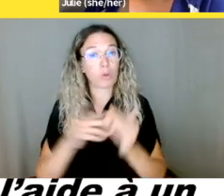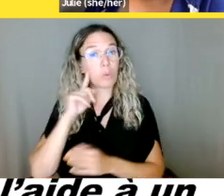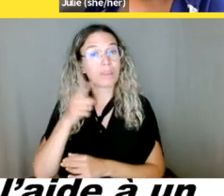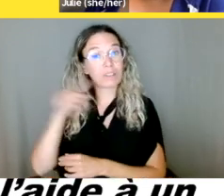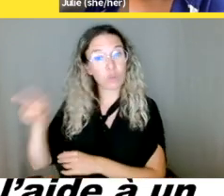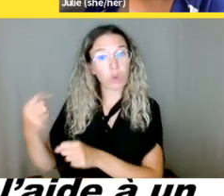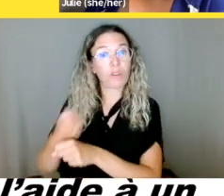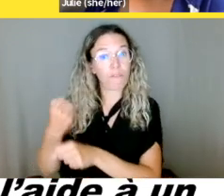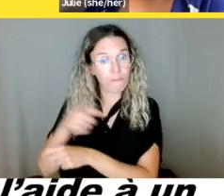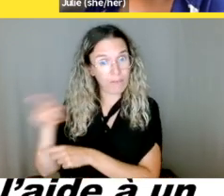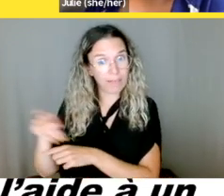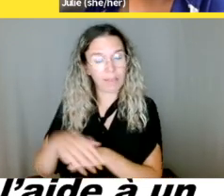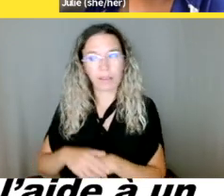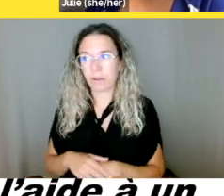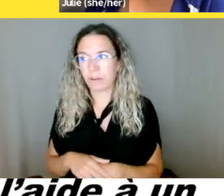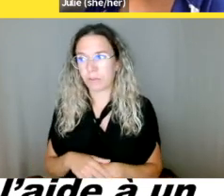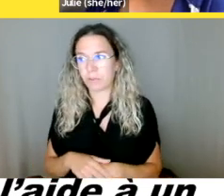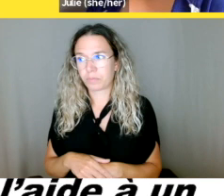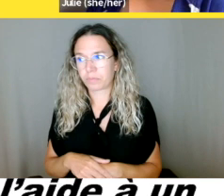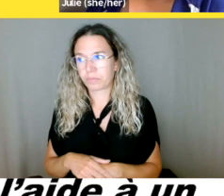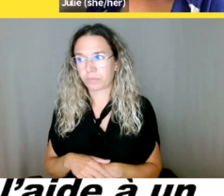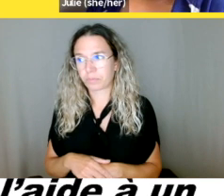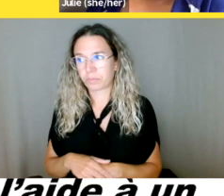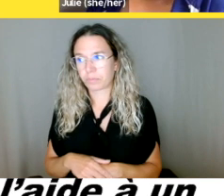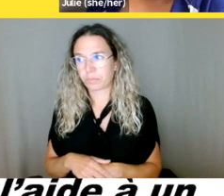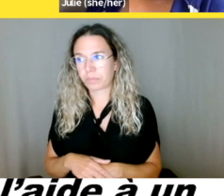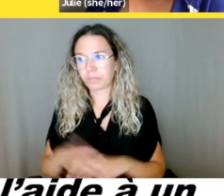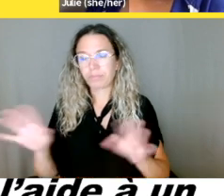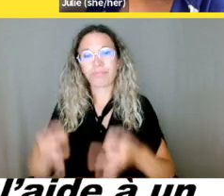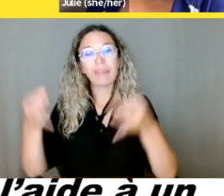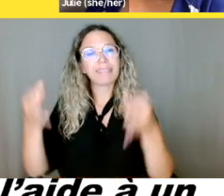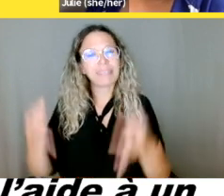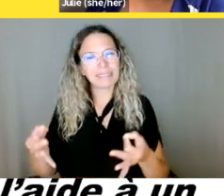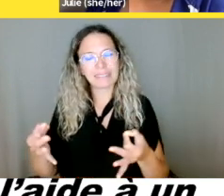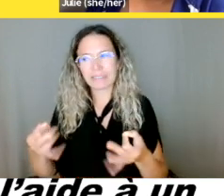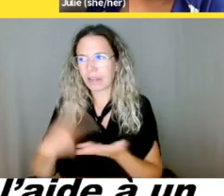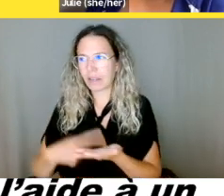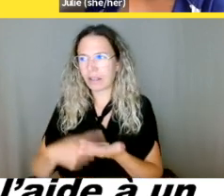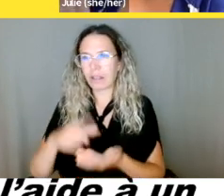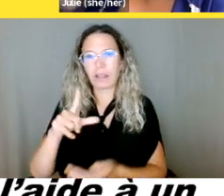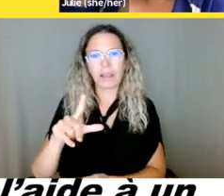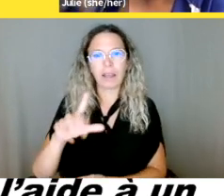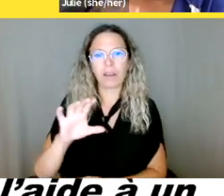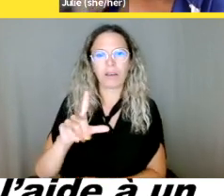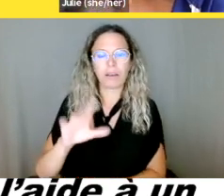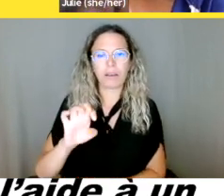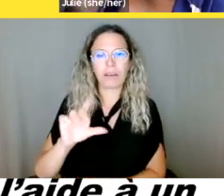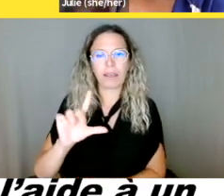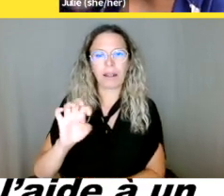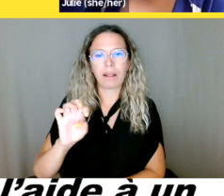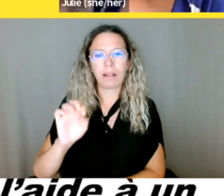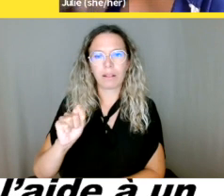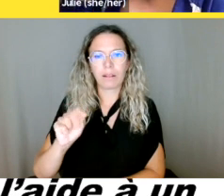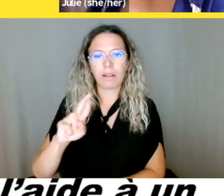Eldridge contre Colombie-Britannique par le cadre général de 1997. Vous allez